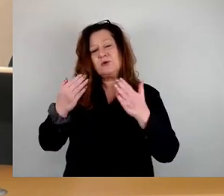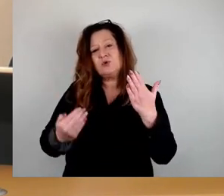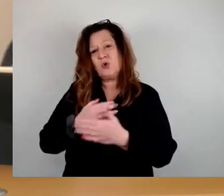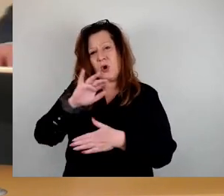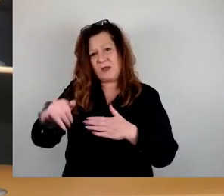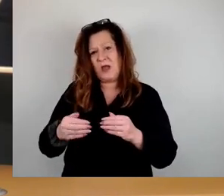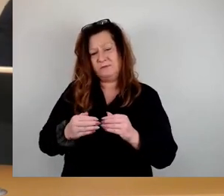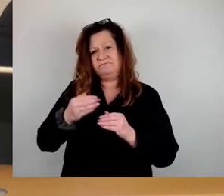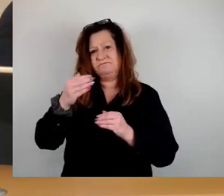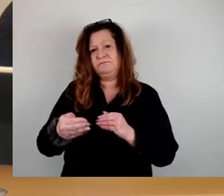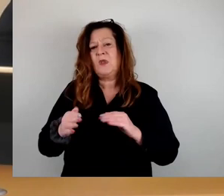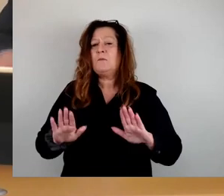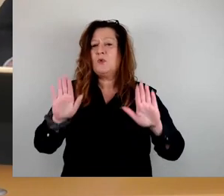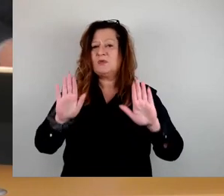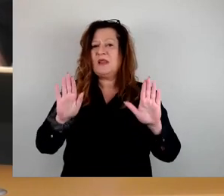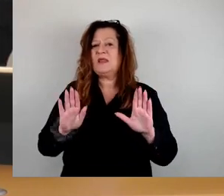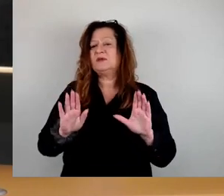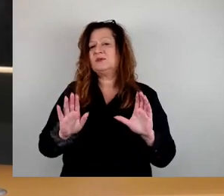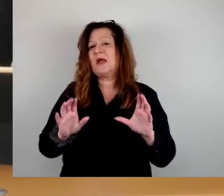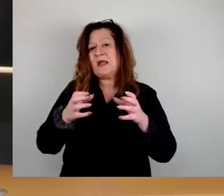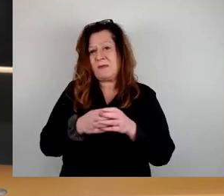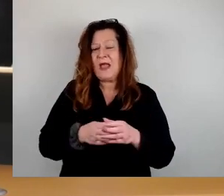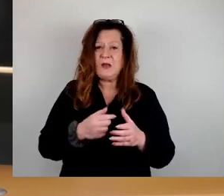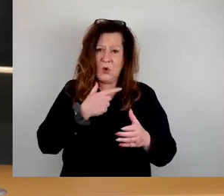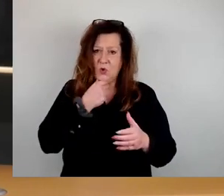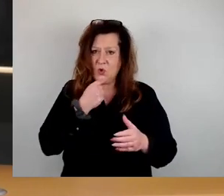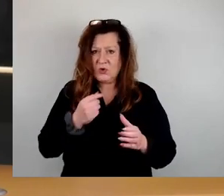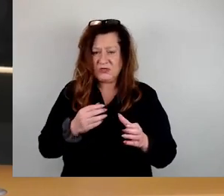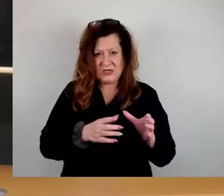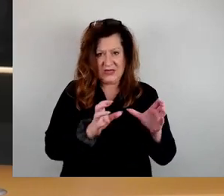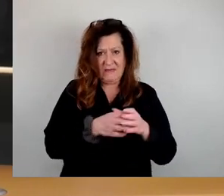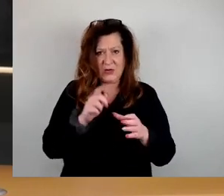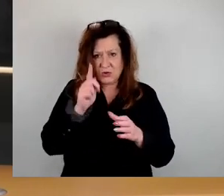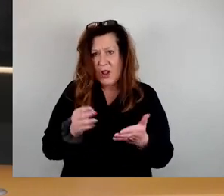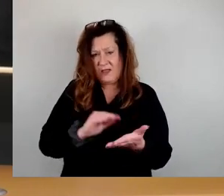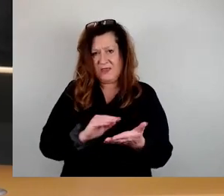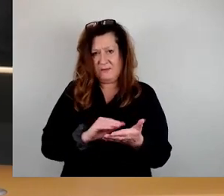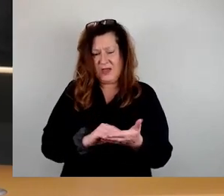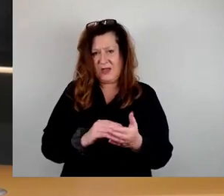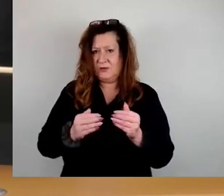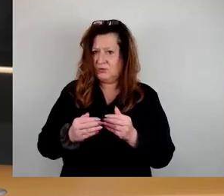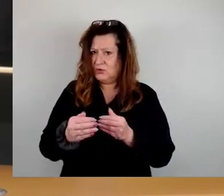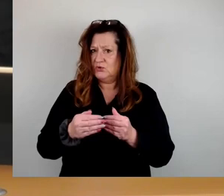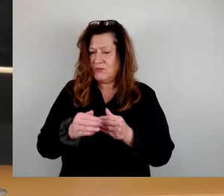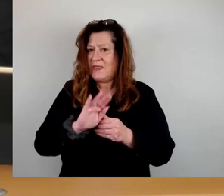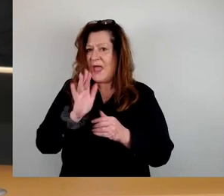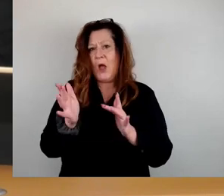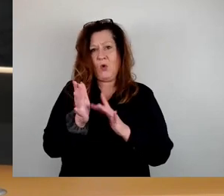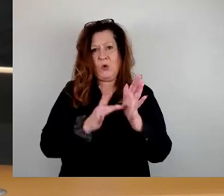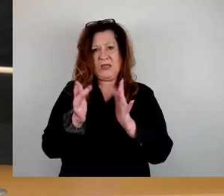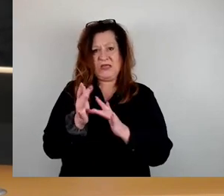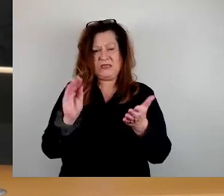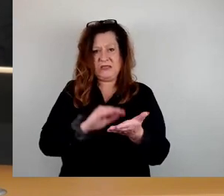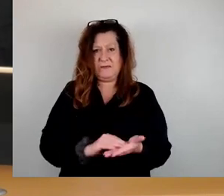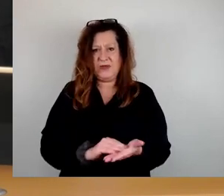Gemeinden vor, die jüdischen Gemeinden der Stadt einzubeziehen. Wenig später kamen auch die Christen hinzu. Daraus